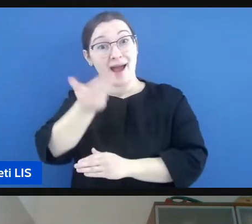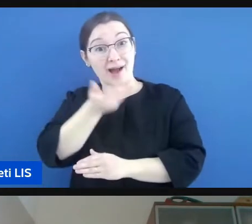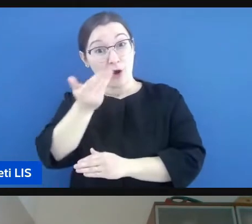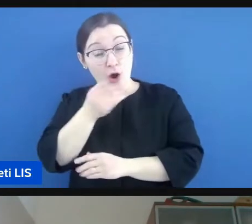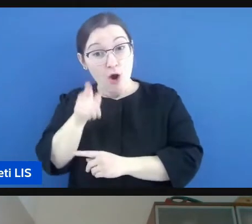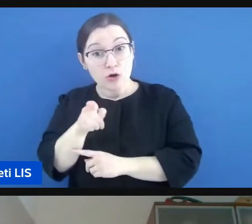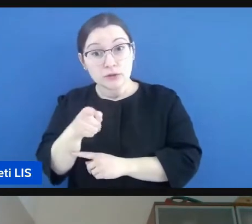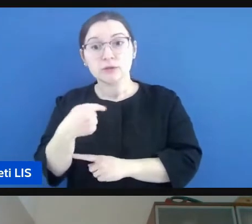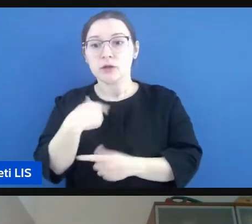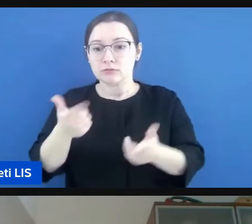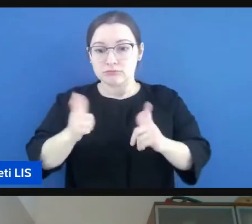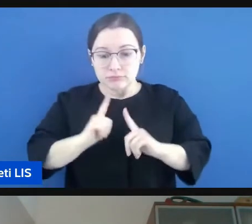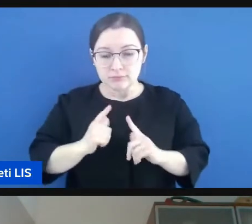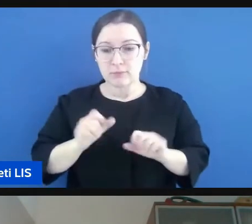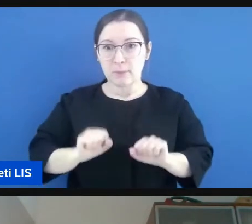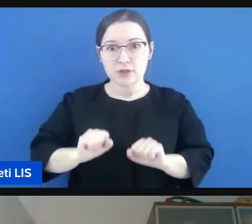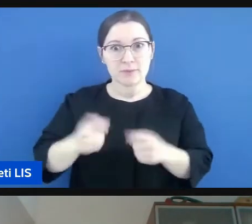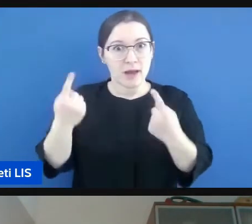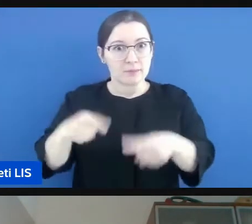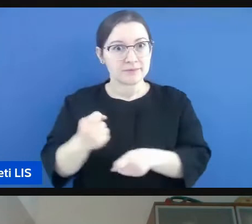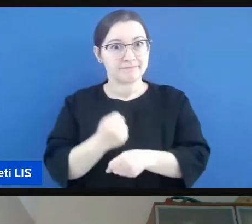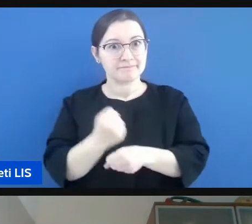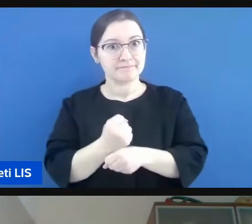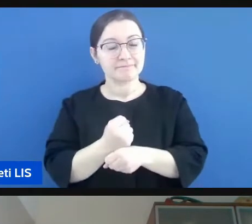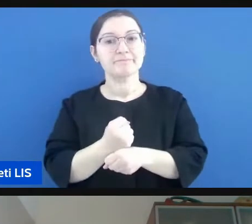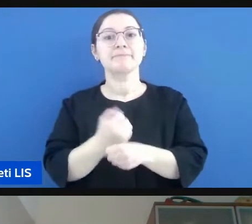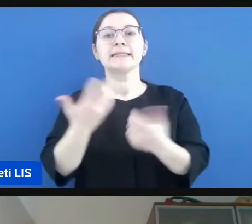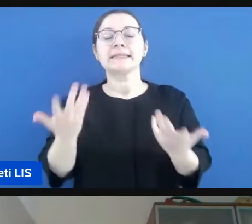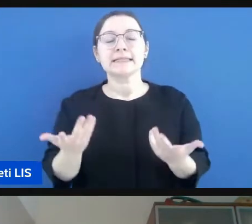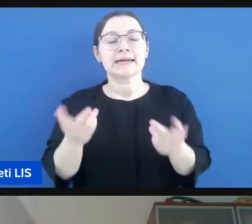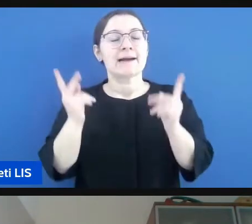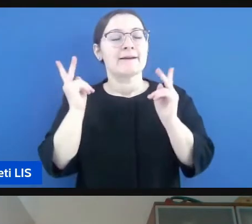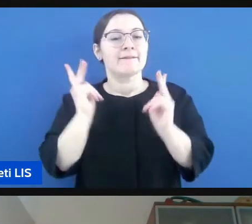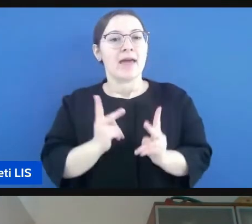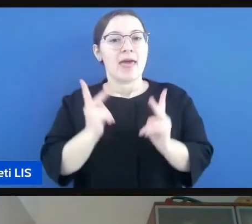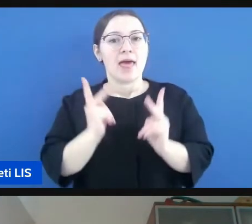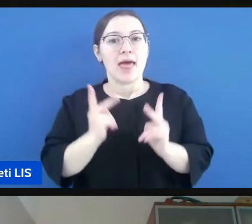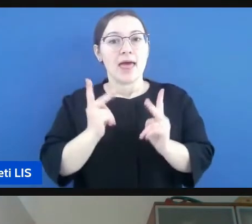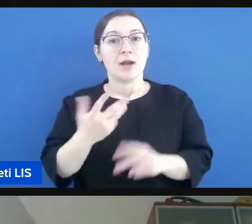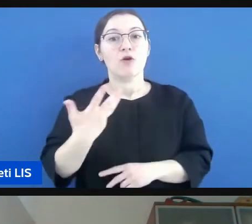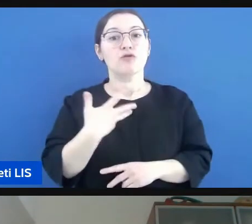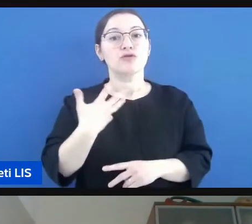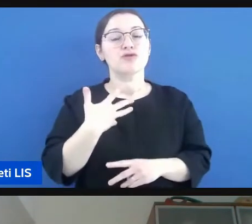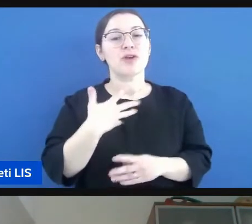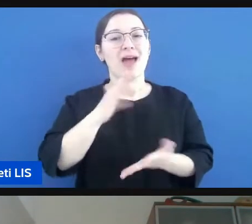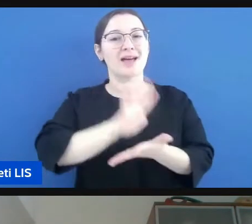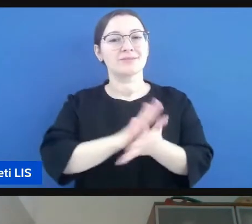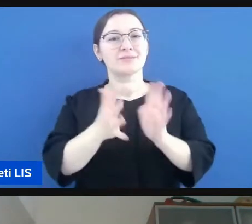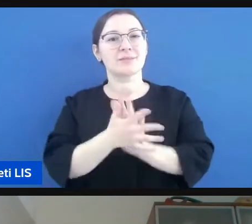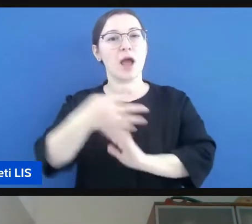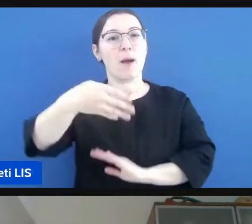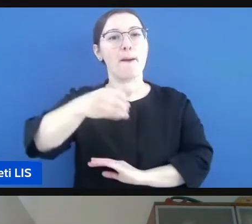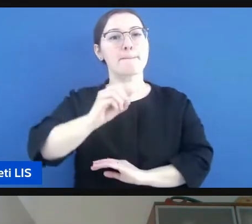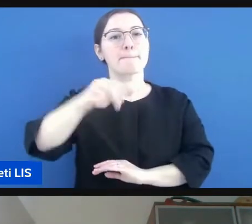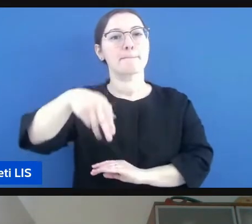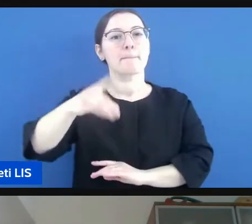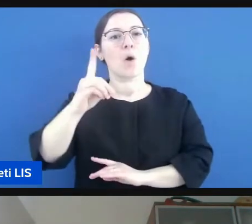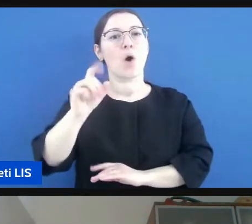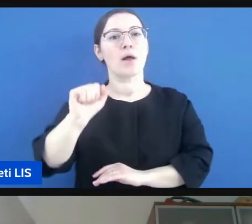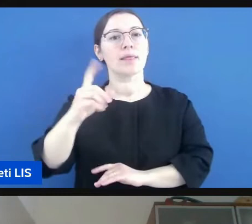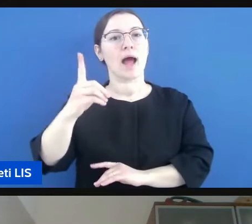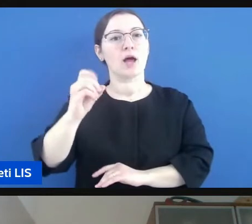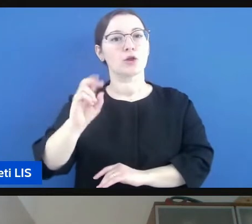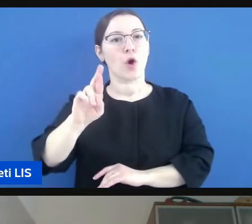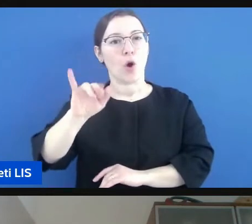possibilità il fatto è che c'è la Mondadori Scuola per esempio che ha l'hub dei